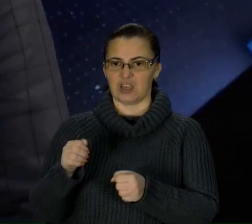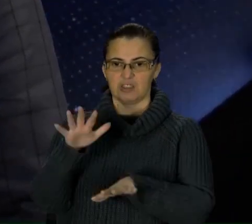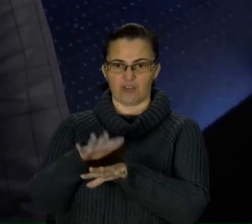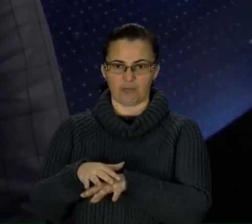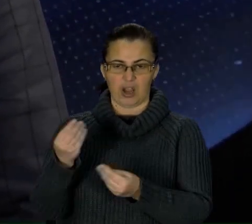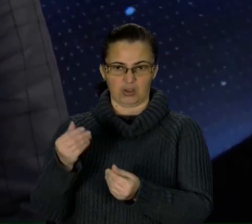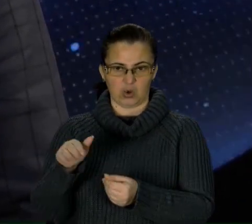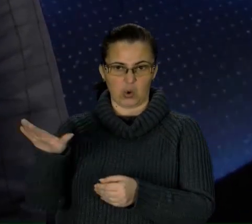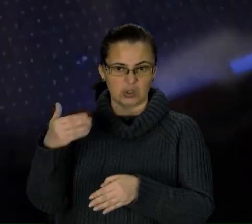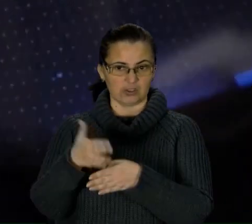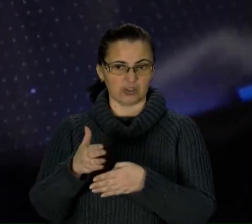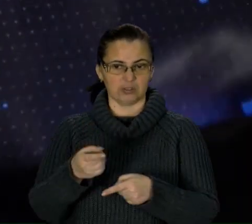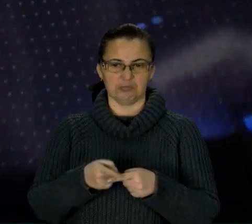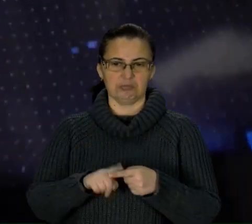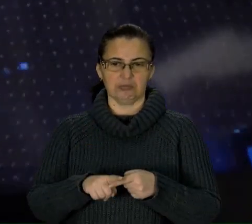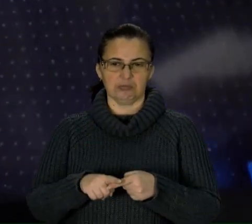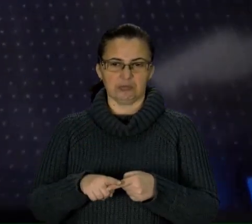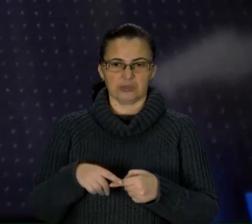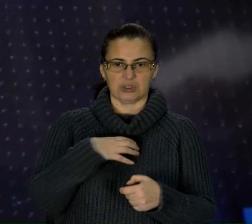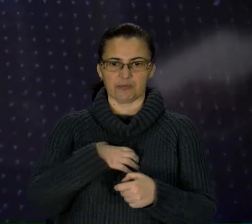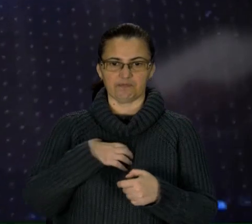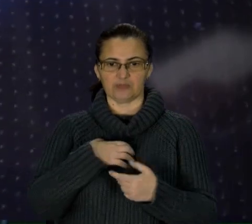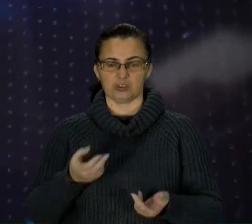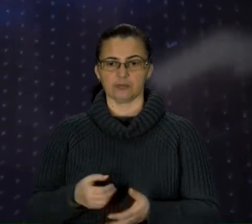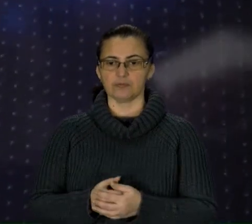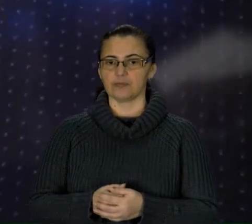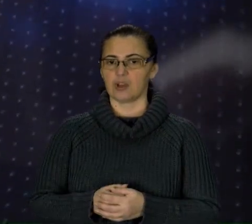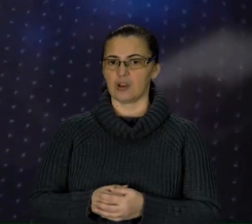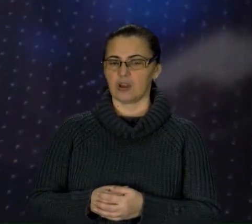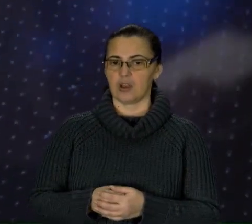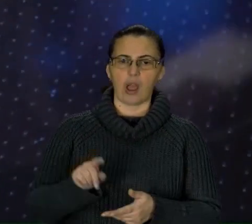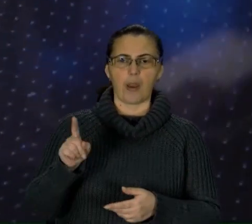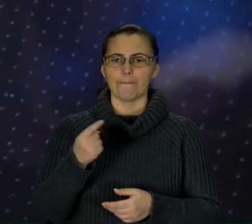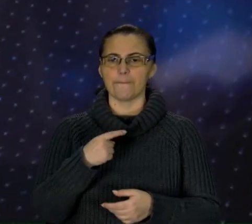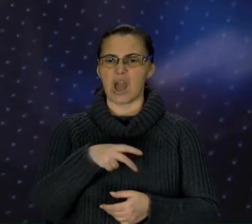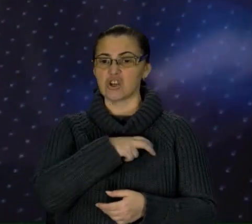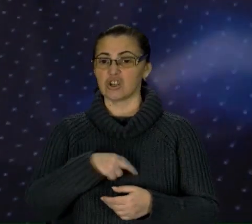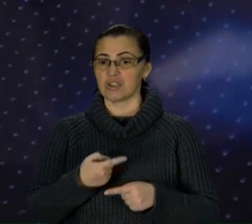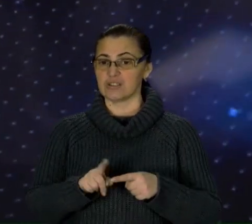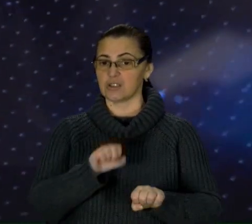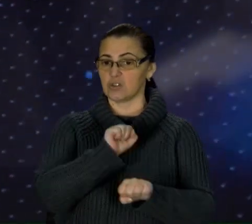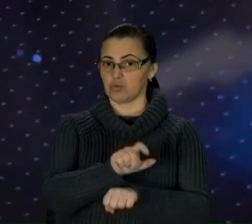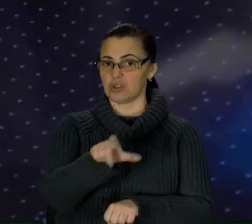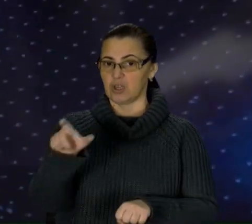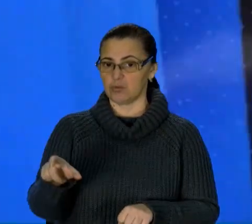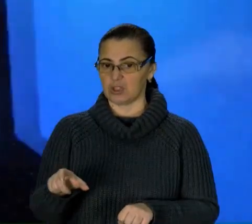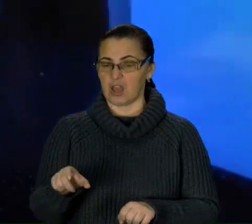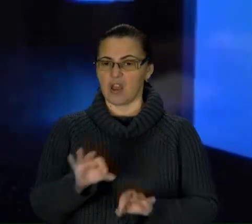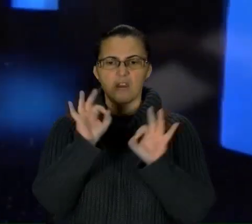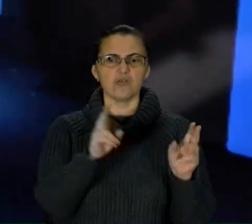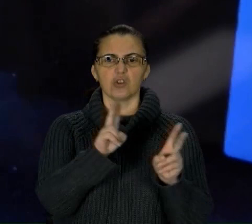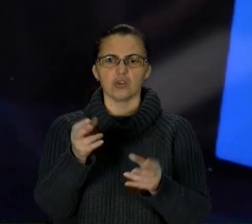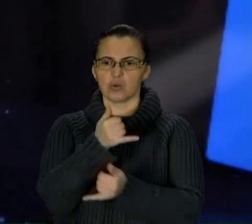відповідально також. Ключовий ризик, який, можливо, з людей і зупиняє, ніхто не може гарантувати, що держава